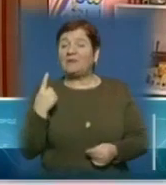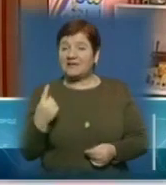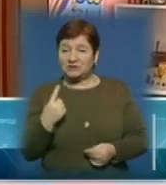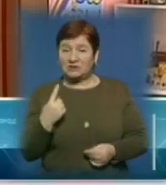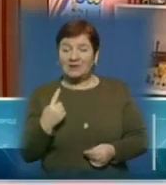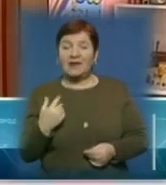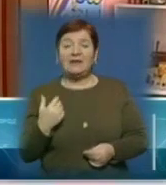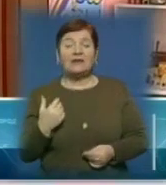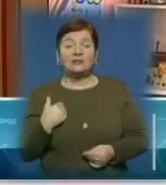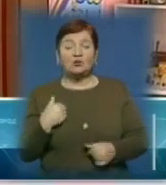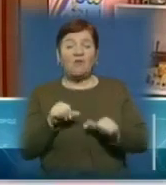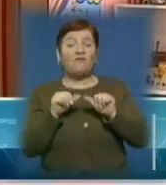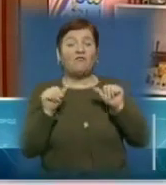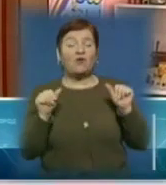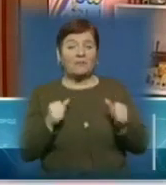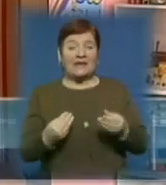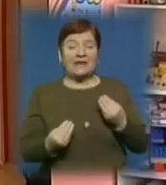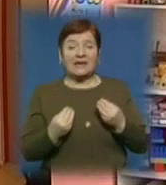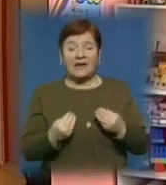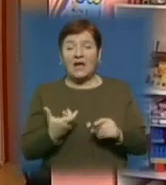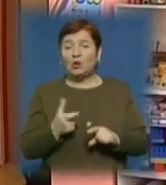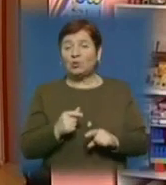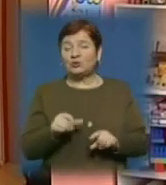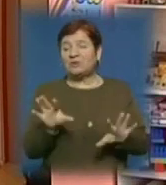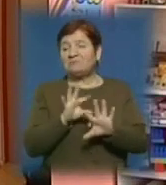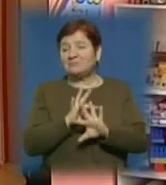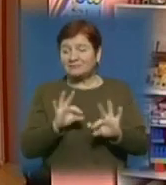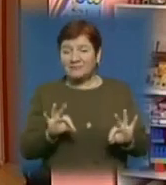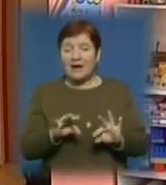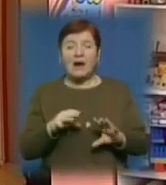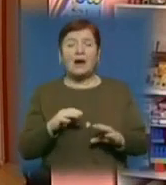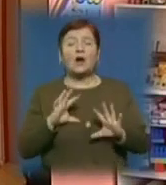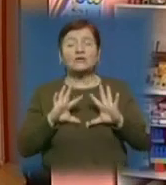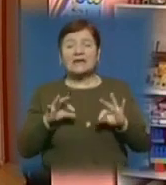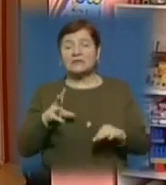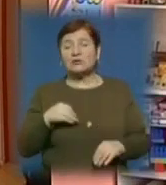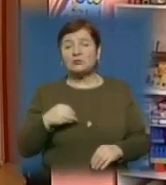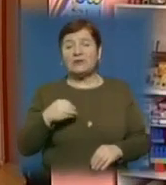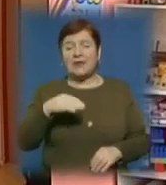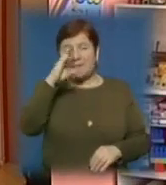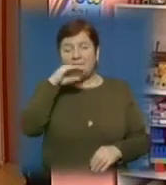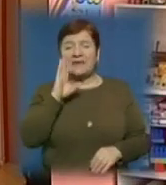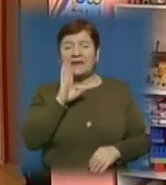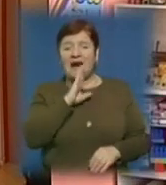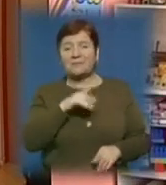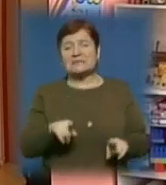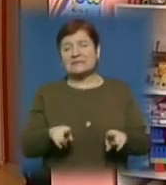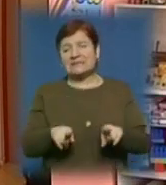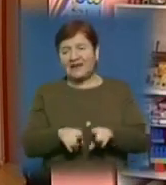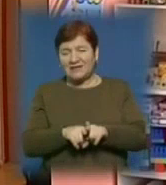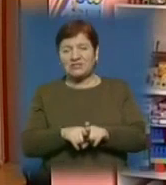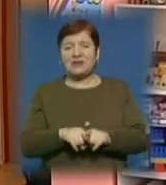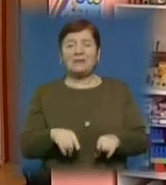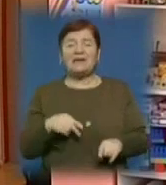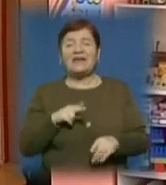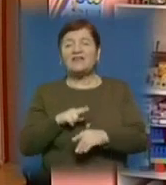подавати в формі гри, то це дуже ефективно. Вони це запам'ятовують, розказують своїм батькам, старшим братам, братикам і сестричкам,